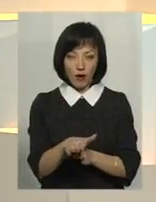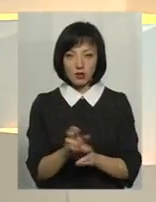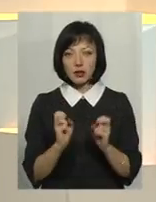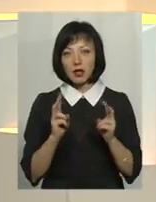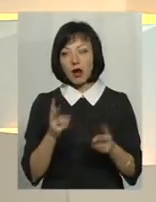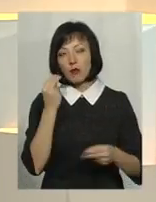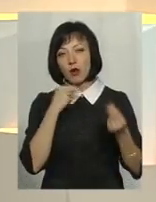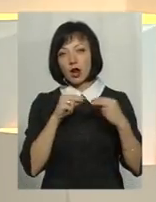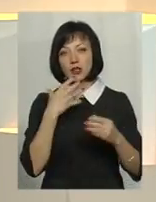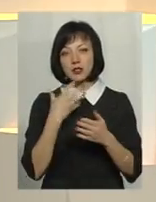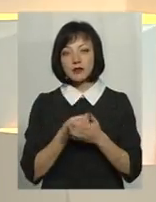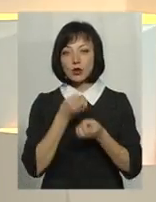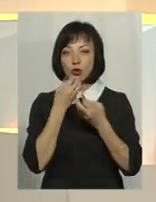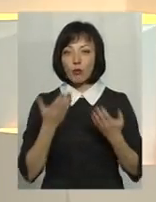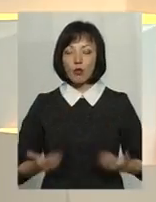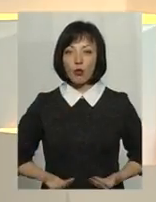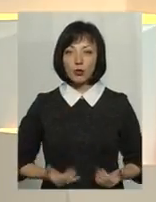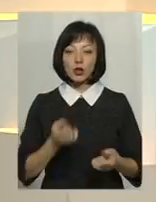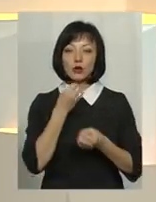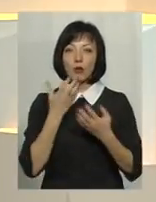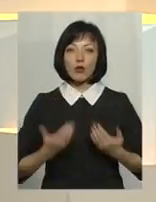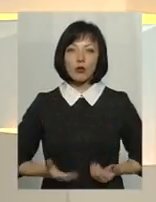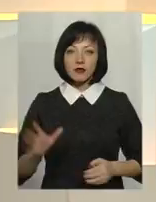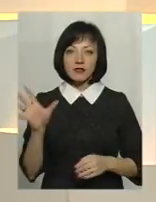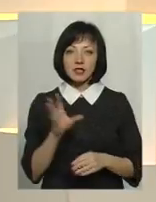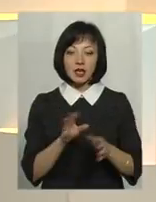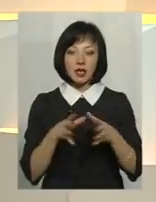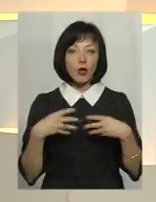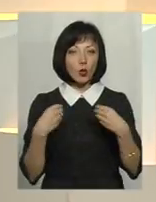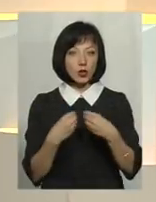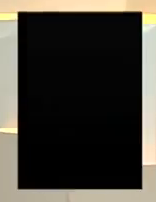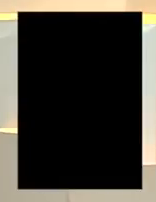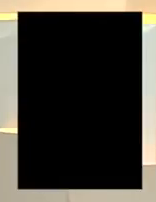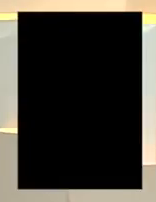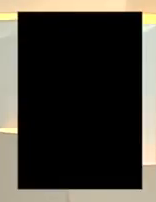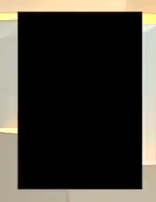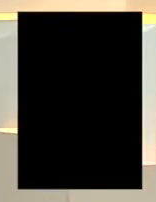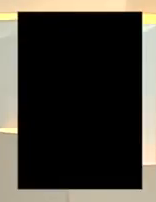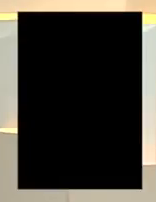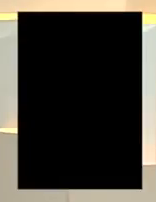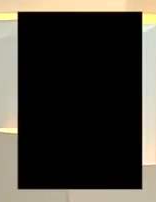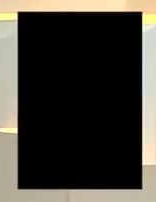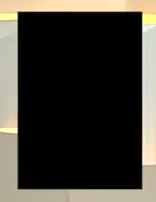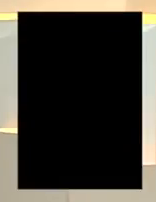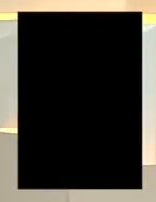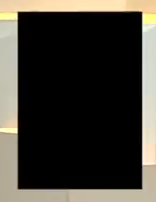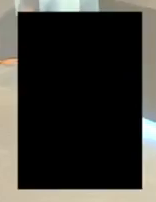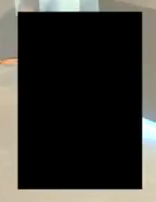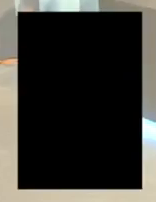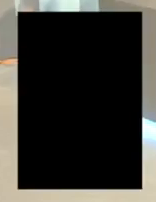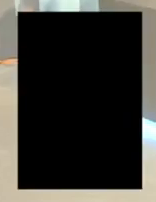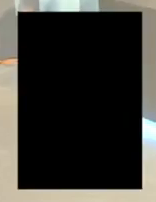покращити свій добробут та добробут усієї своєї родини, а через добробут власних родин